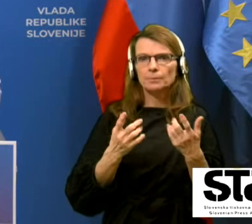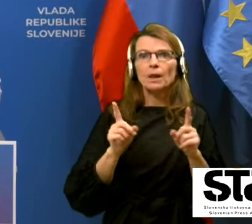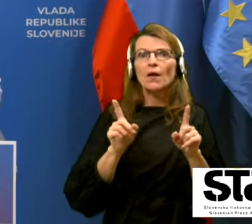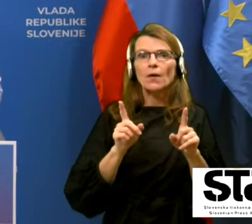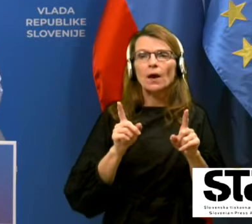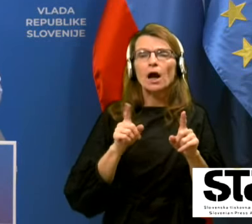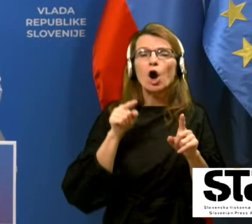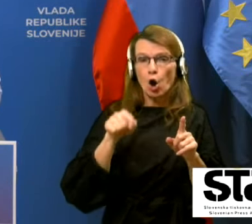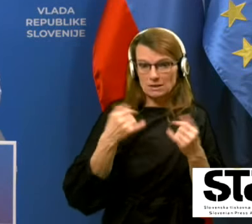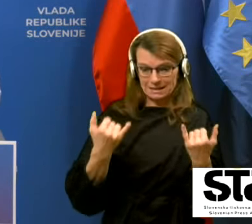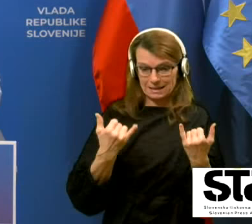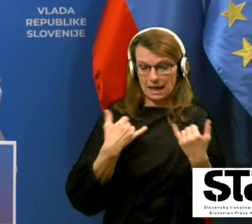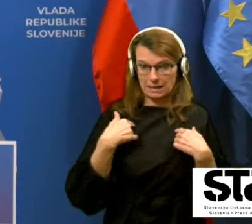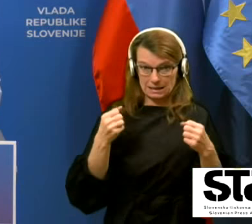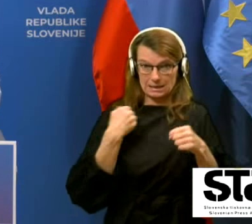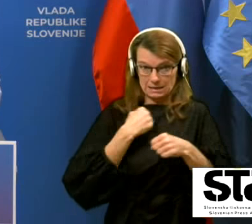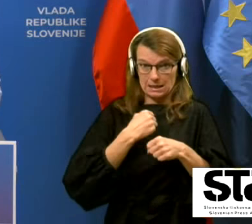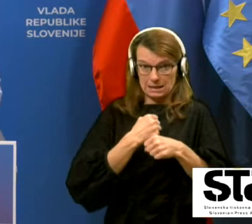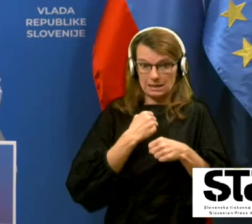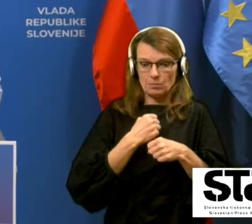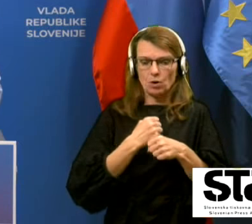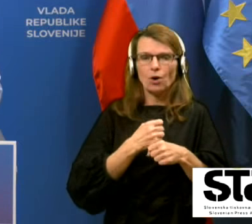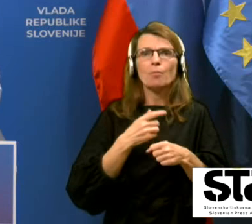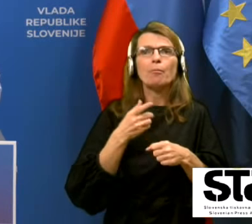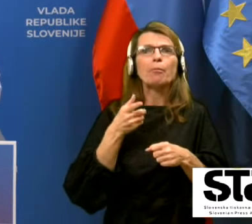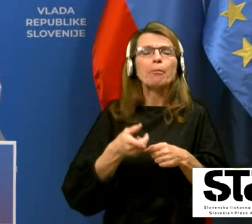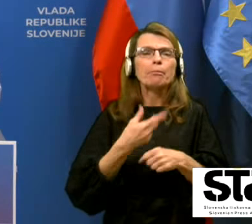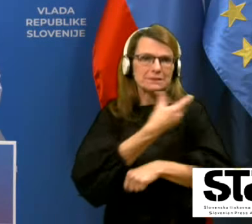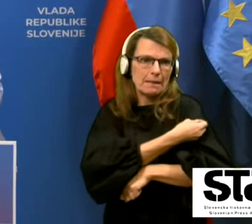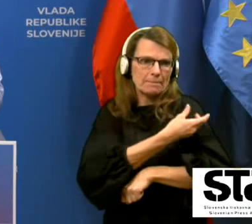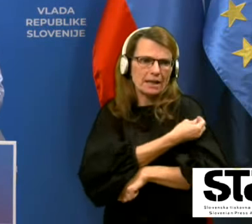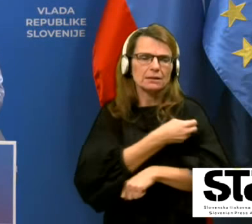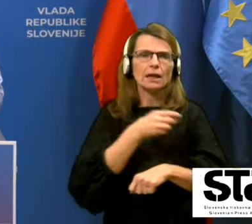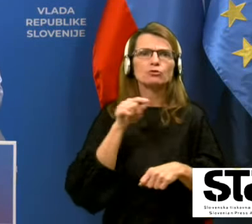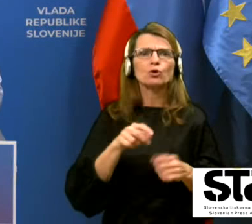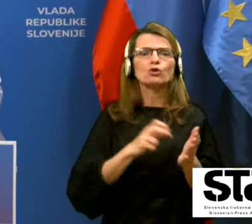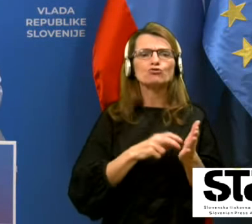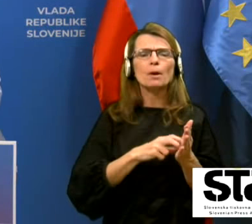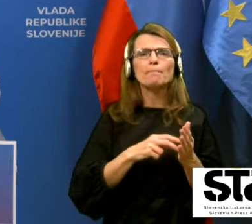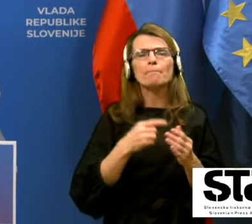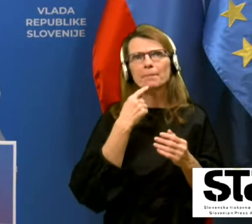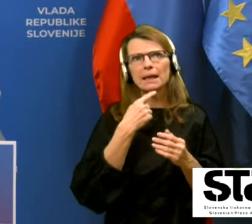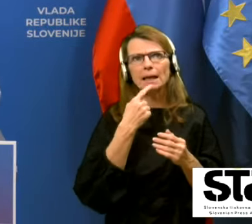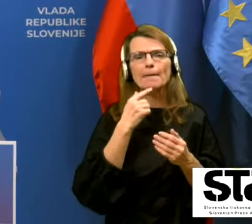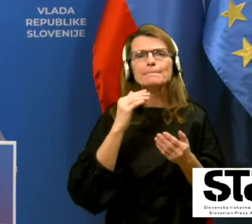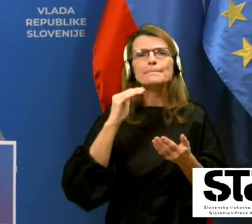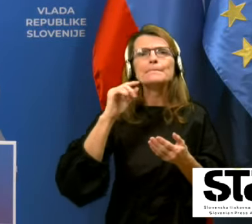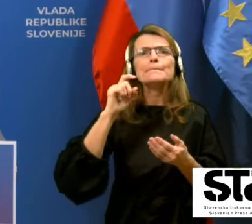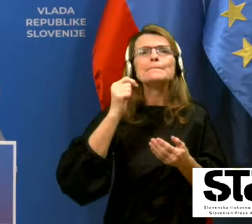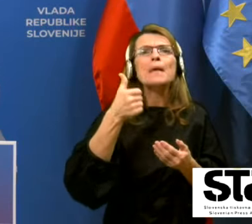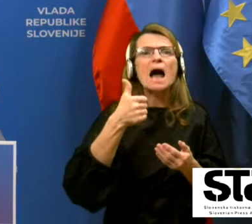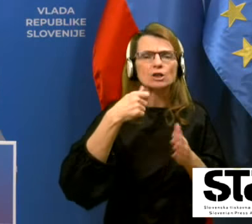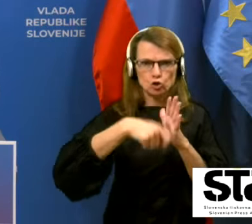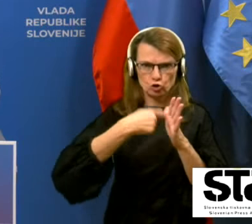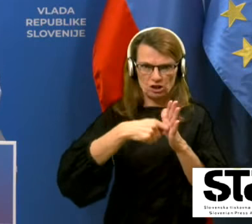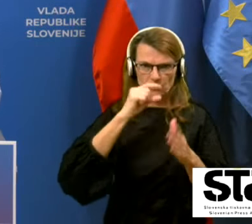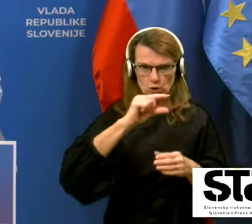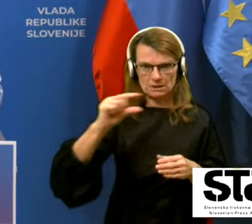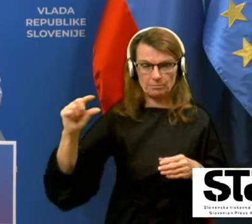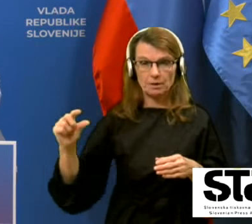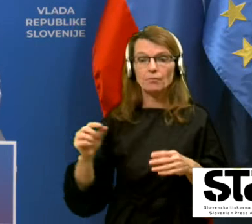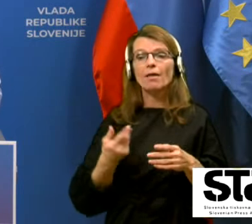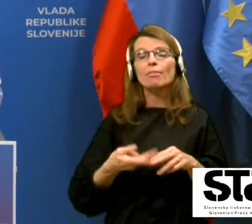zaenkrat še majhno količino cepiva razdeljujemo, tako, da bi bilo najbolj učinkovito se